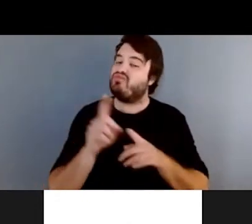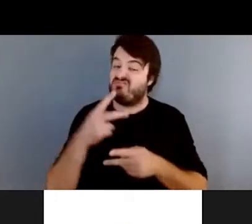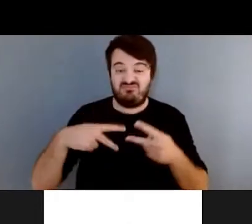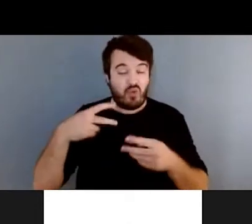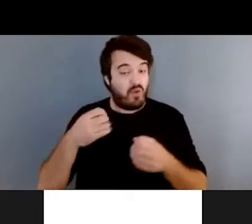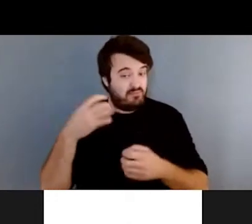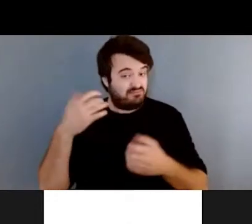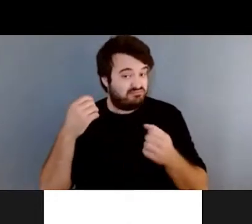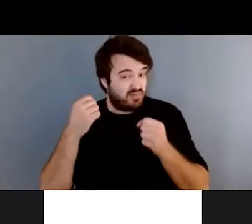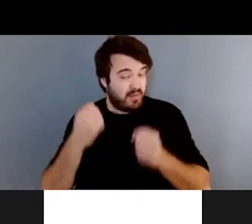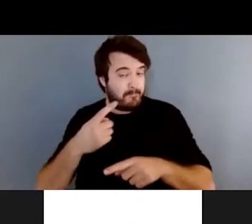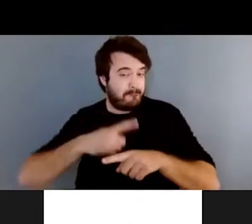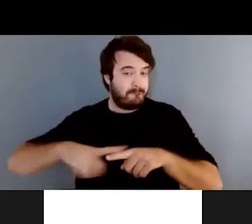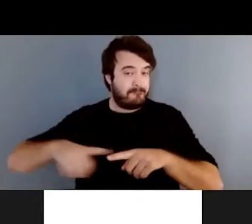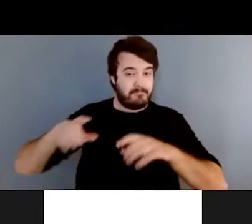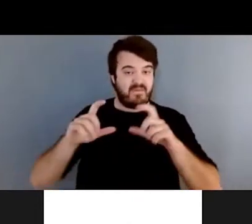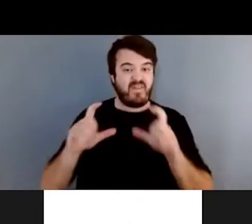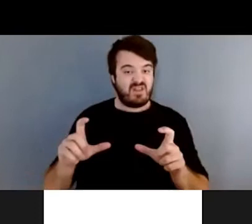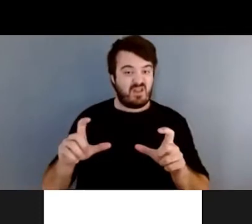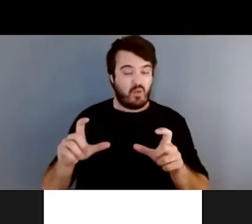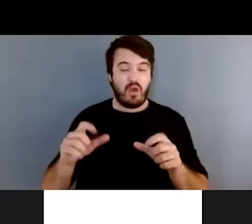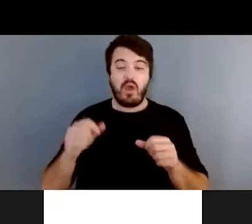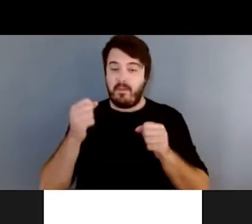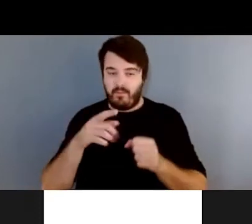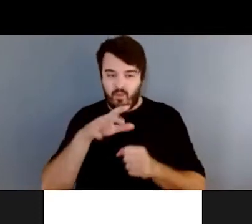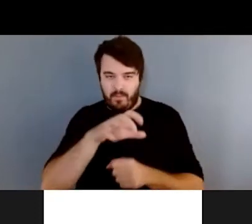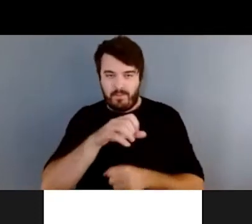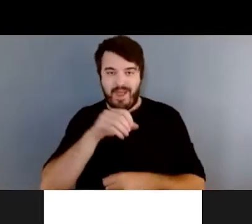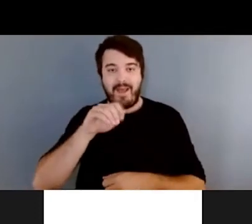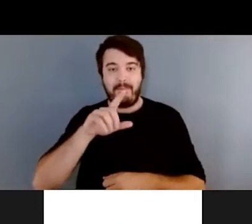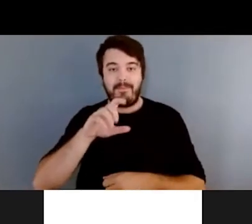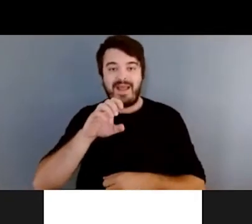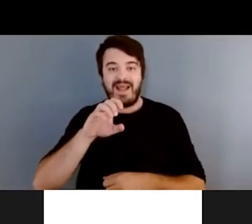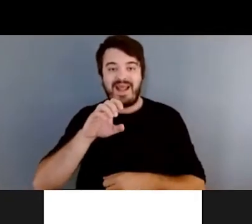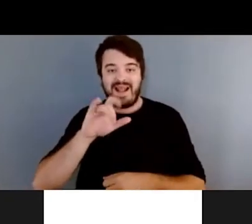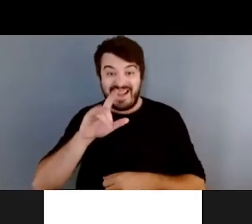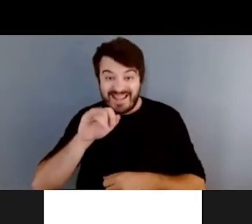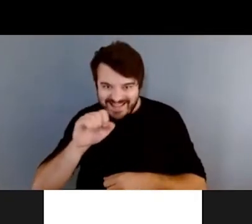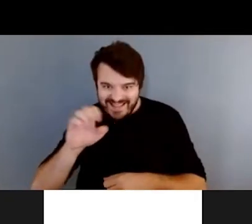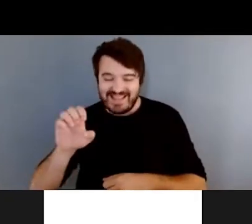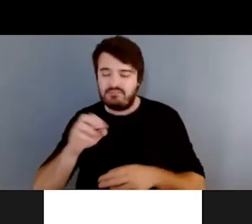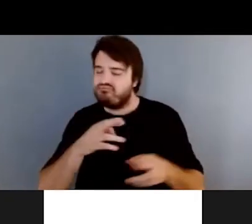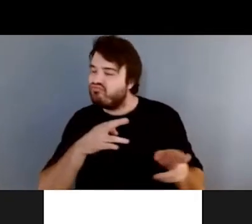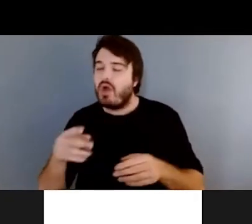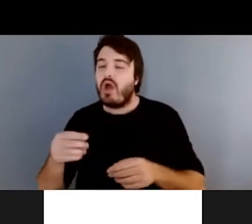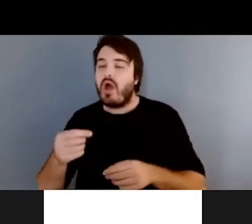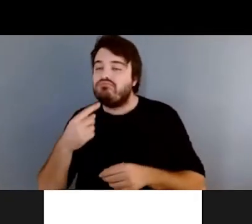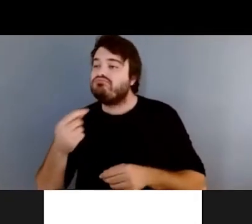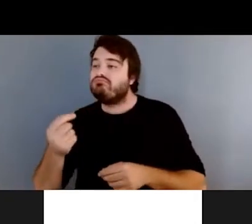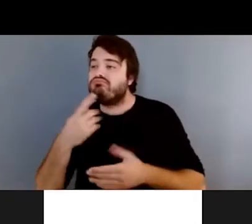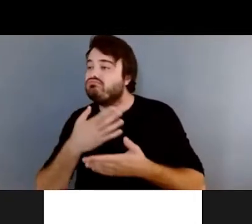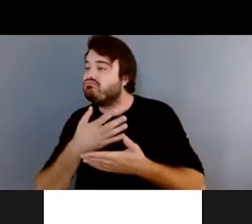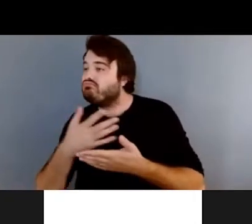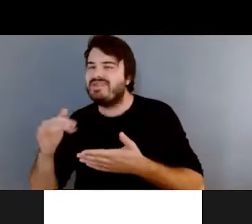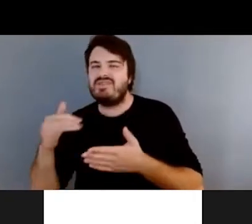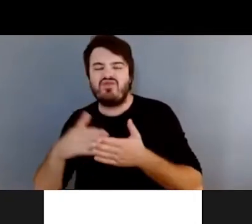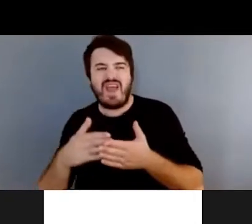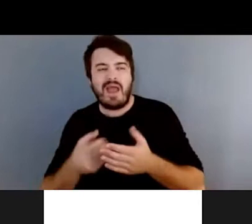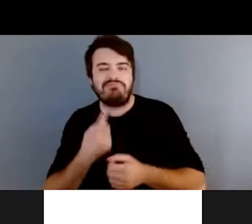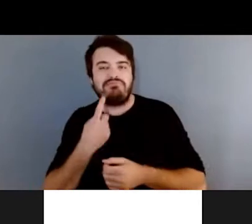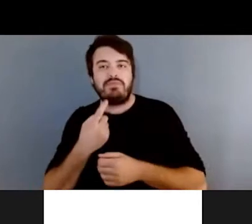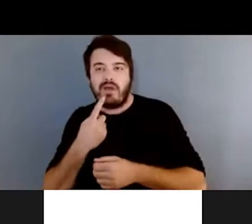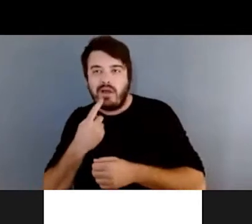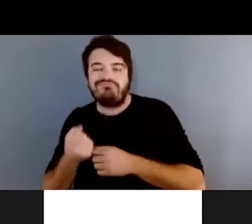en prévention même, on peut prendre la mélisse régulièrement si on a tendance à avoir des éruptions herpétiques.